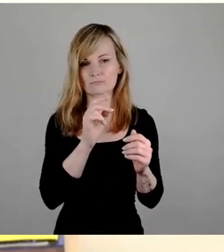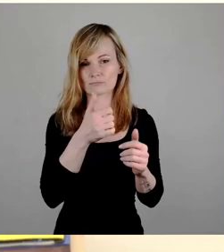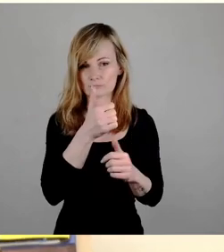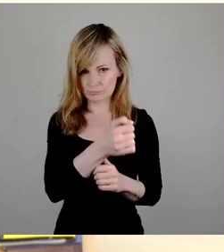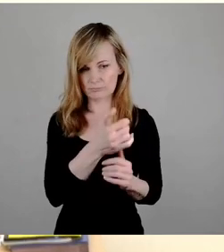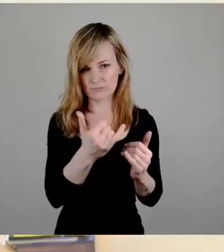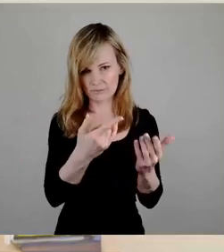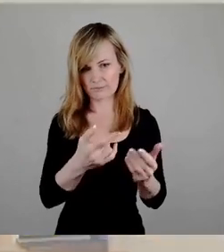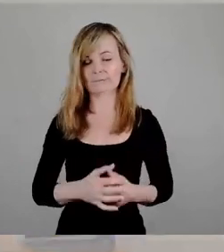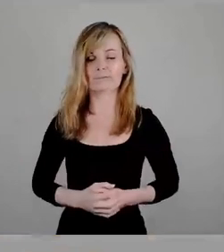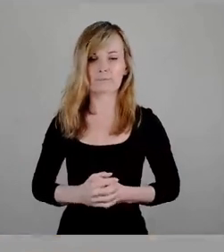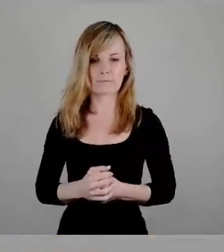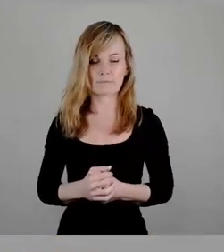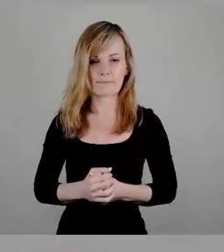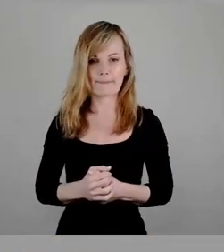das Stimmzeichen.